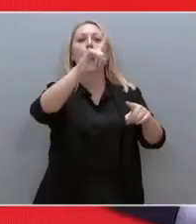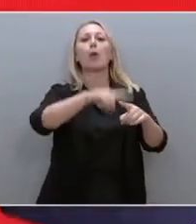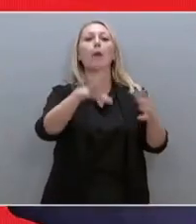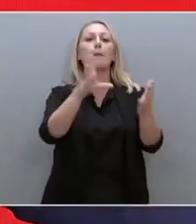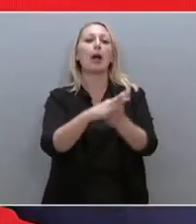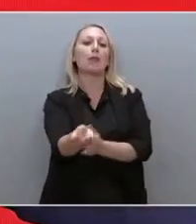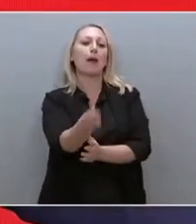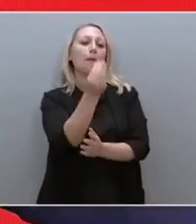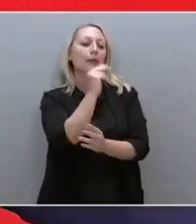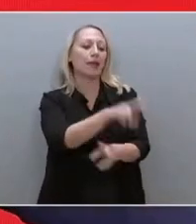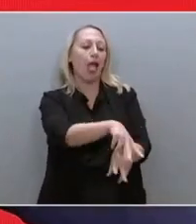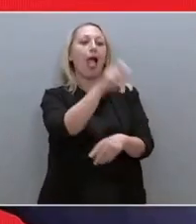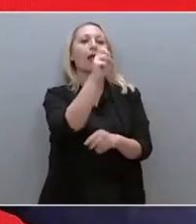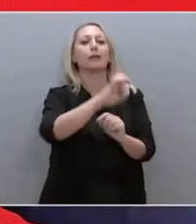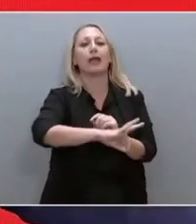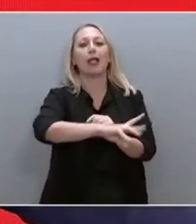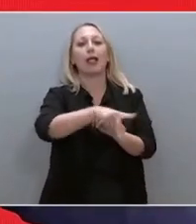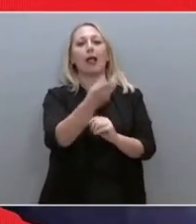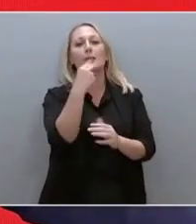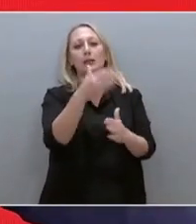φραντζόλα ψωμί και τον δικάζουνε.